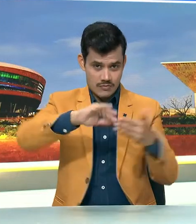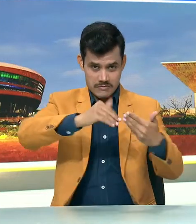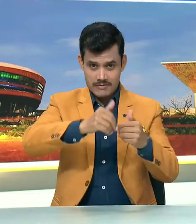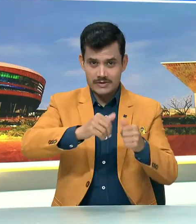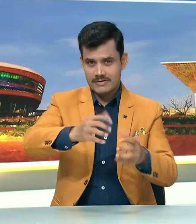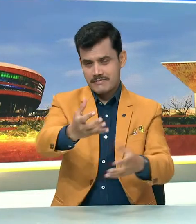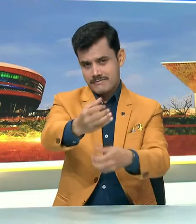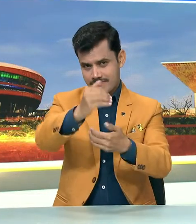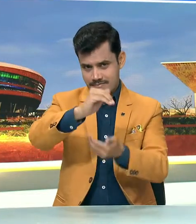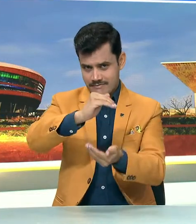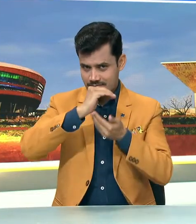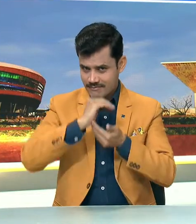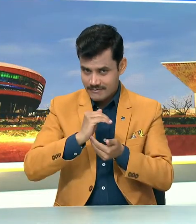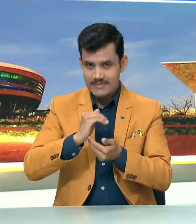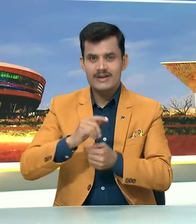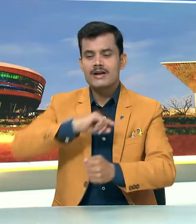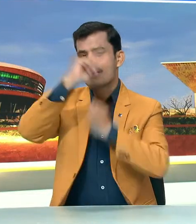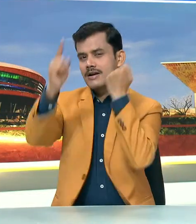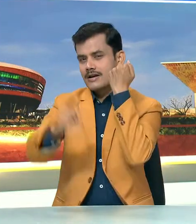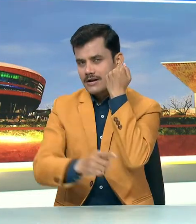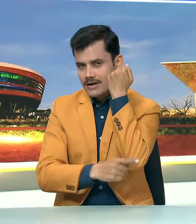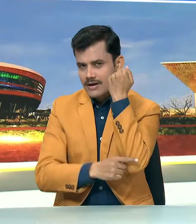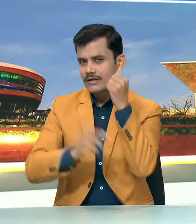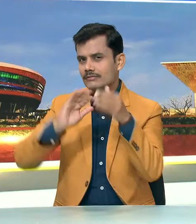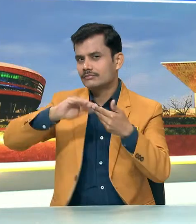श्रिंख्रा कर चुकी है अपने नाम